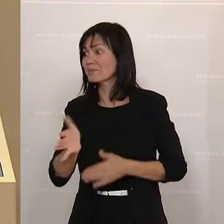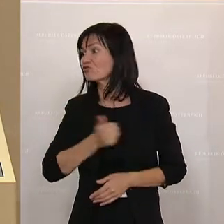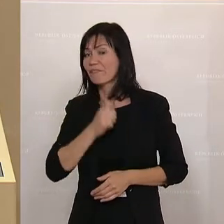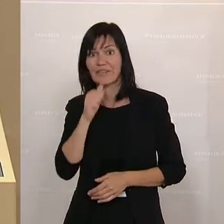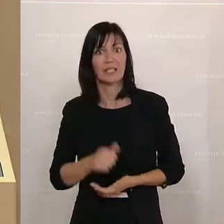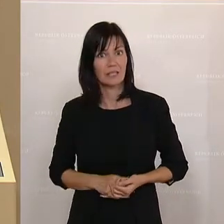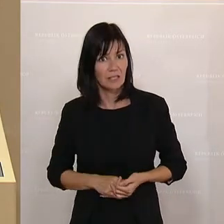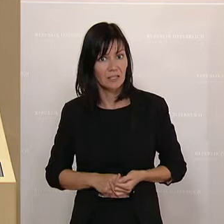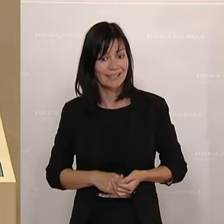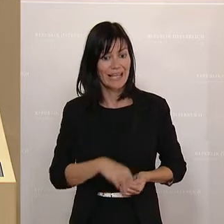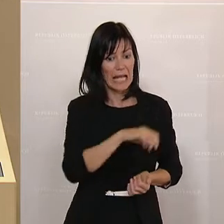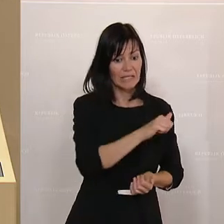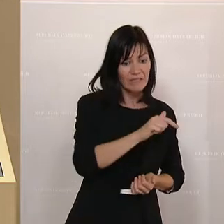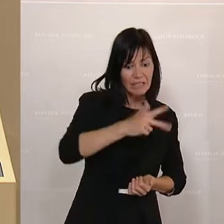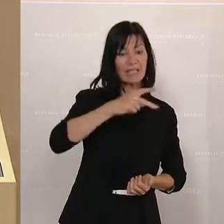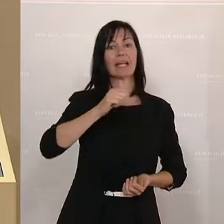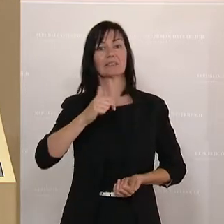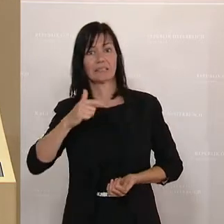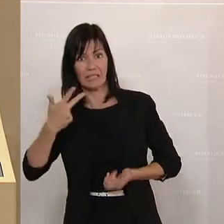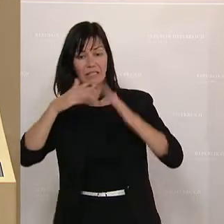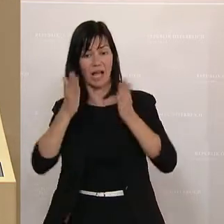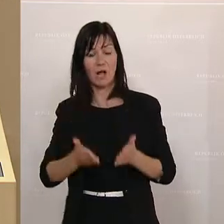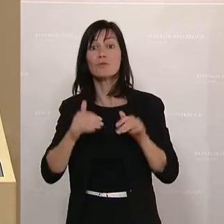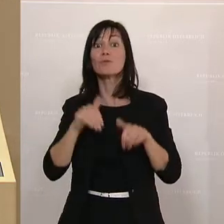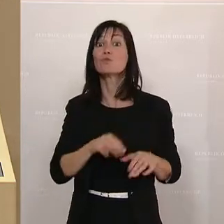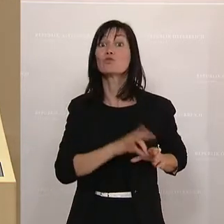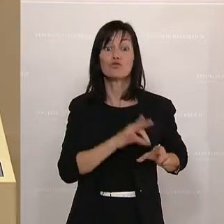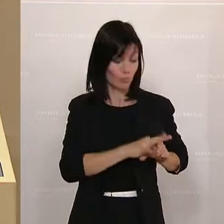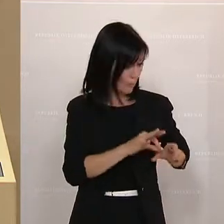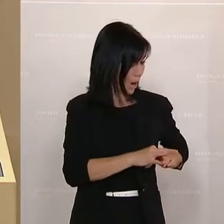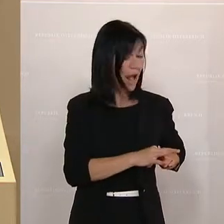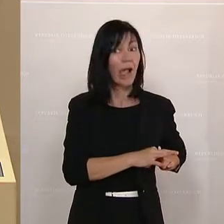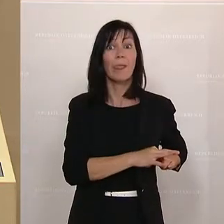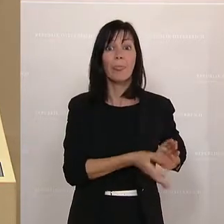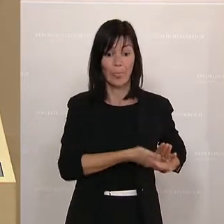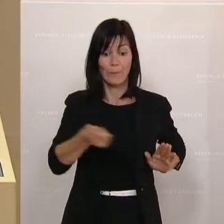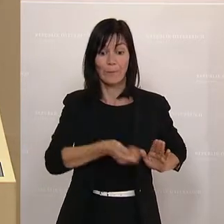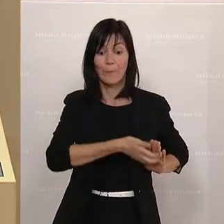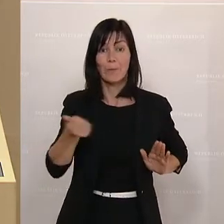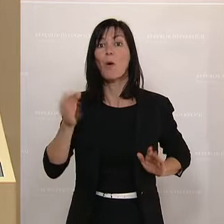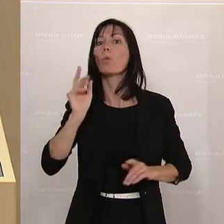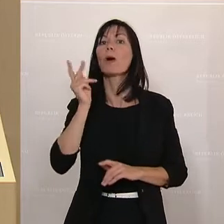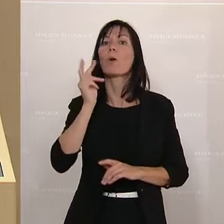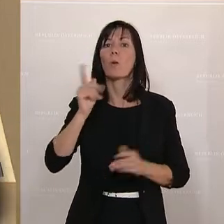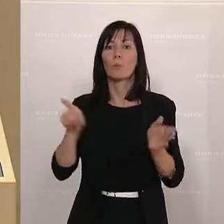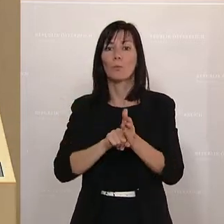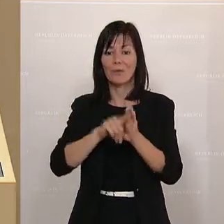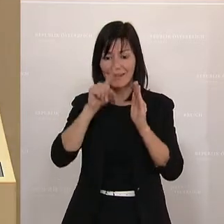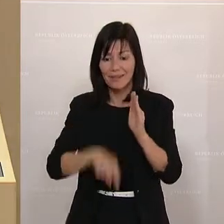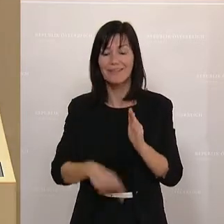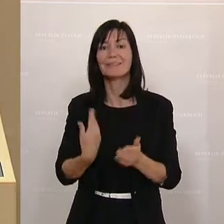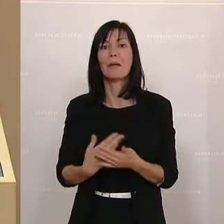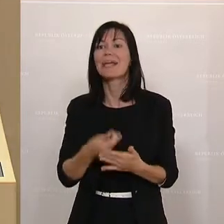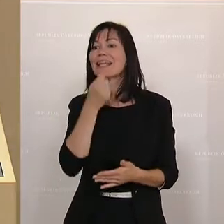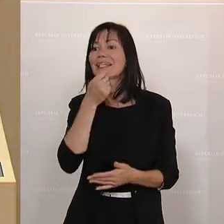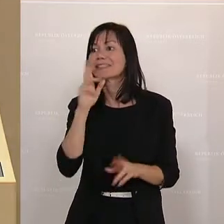Jeder dritte Haushalt muss Erspartes aufbrauchen oder das Konto überziehen, um sich Essen